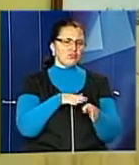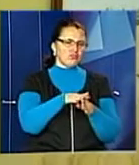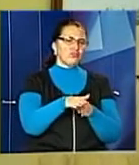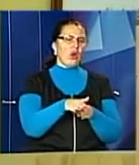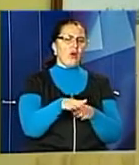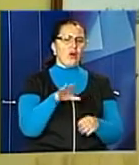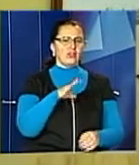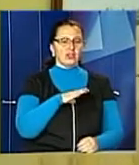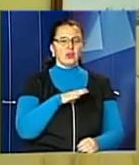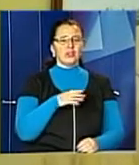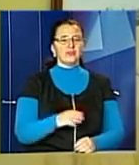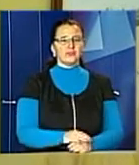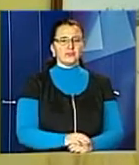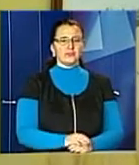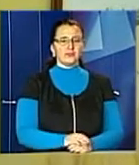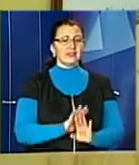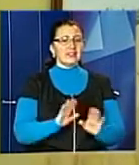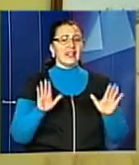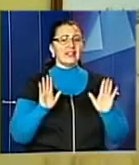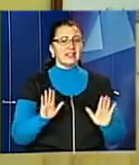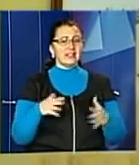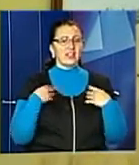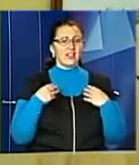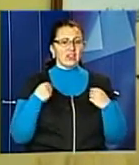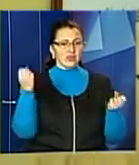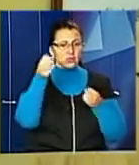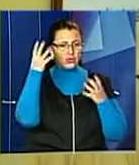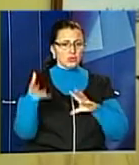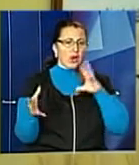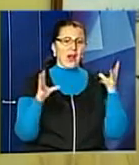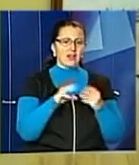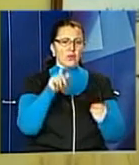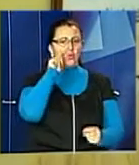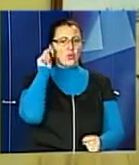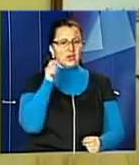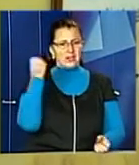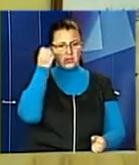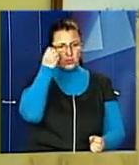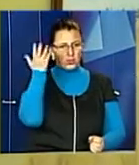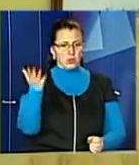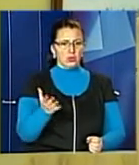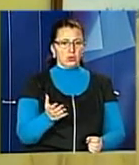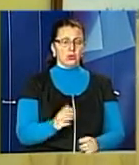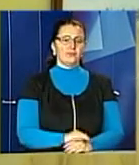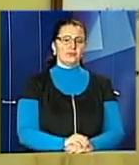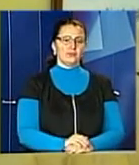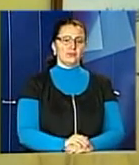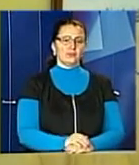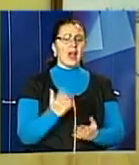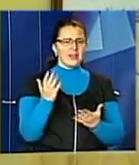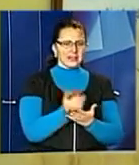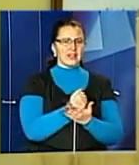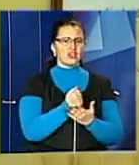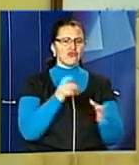ми вирішили, що ми будемо презентувати не тільки львівську культуру, але загалом українську культуру. Дуже значний